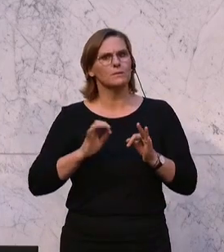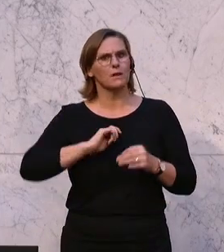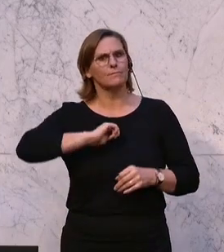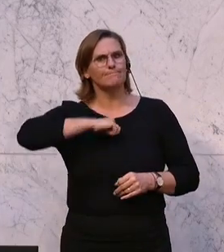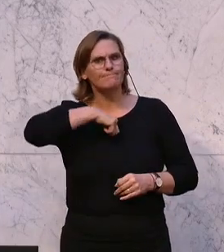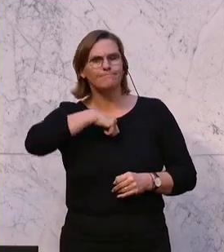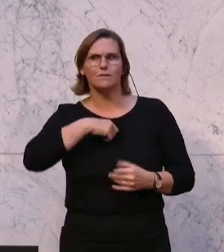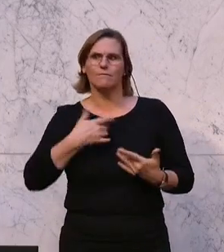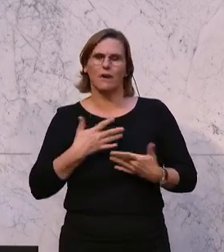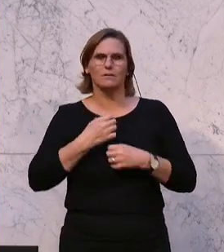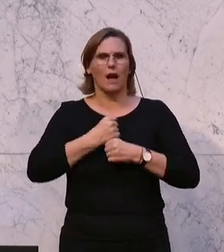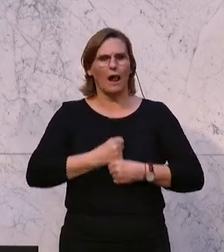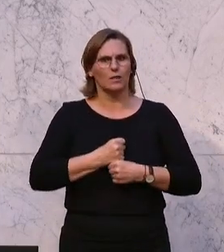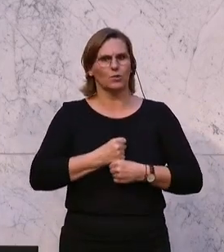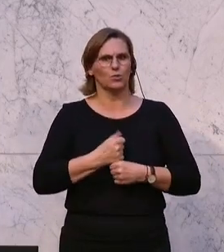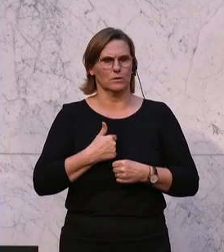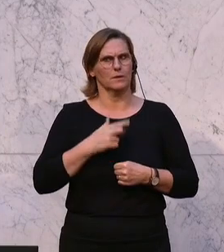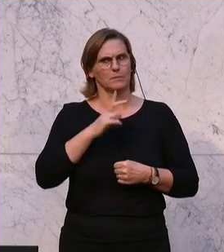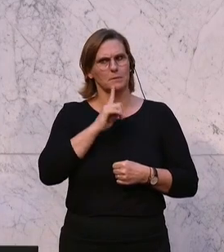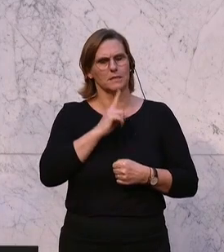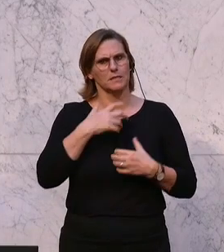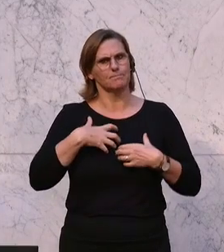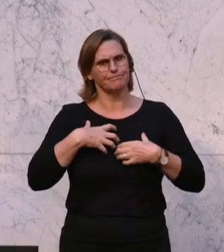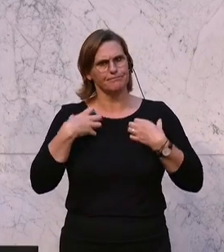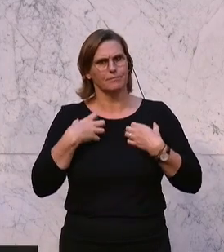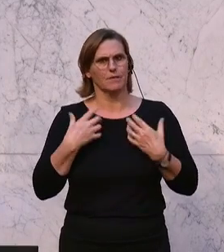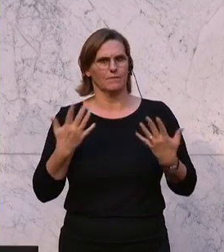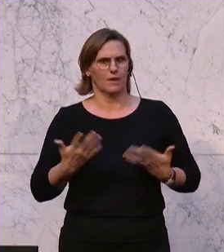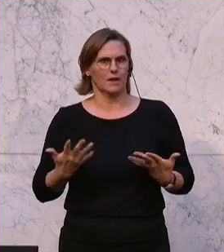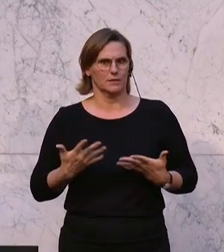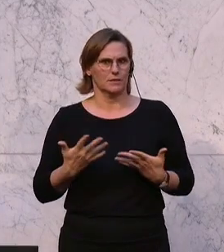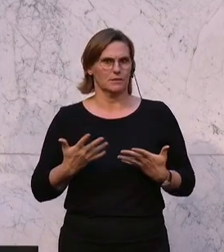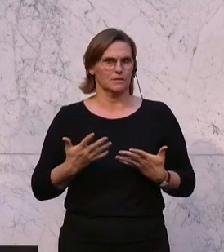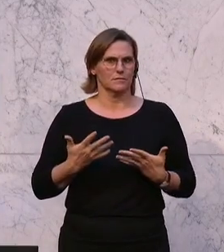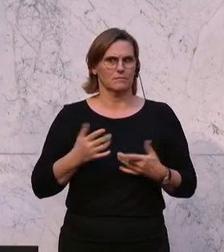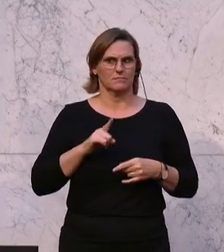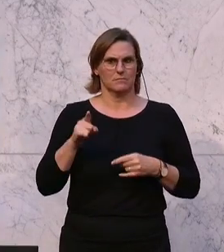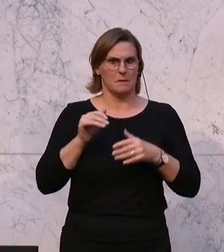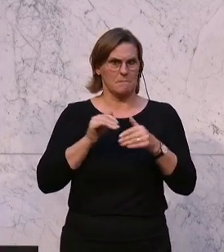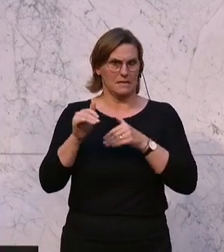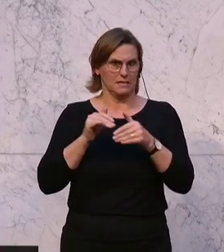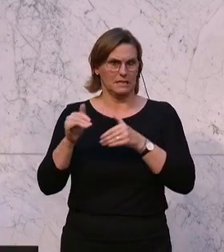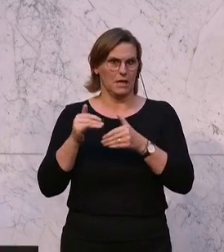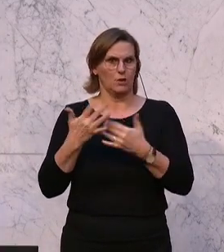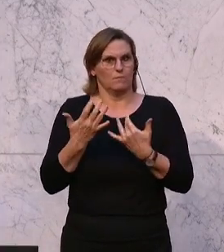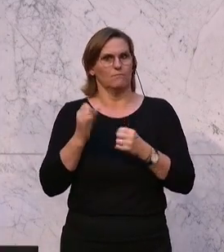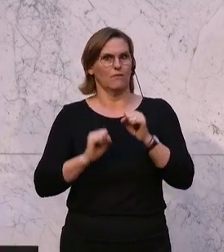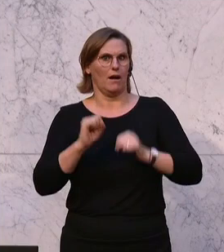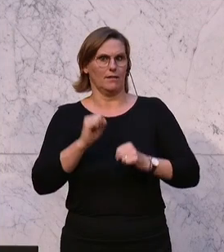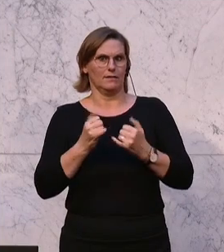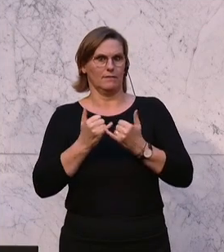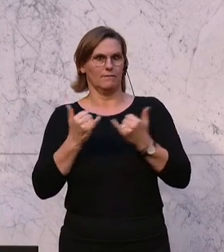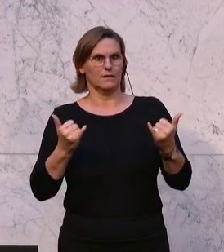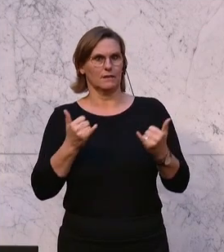das Schlimmste, und das bringt mich wirklich in Rage, ist das, was Sie in Ihren Ministerien aufführen. Das ist